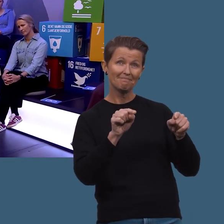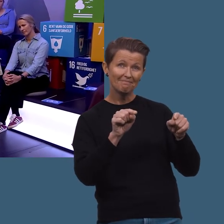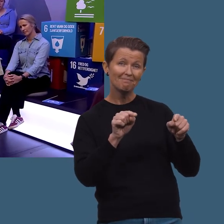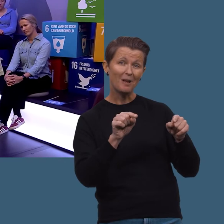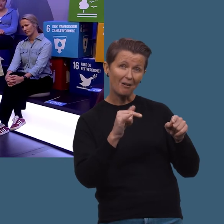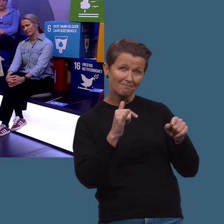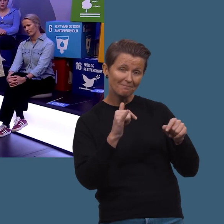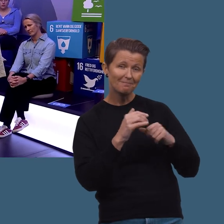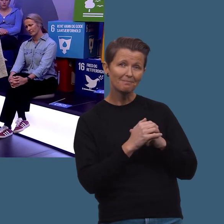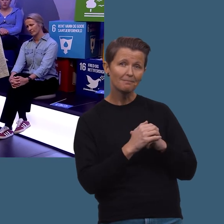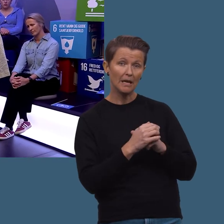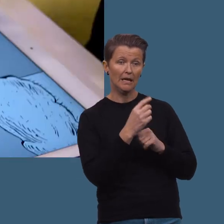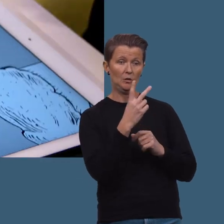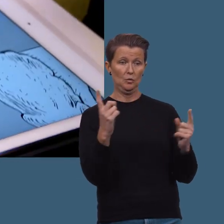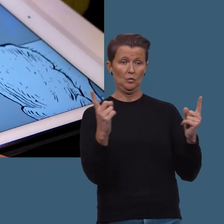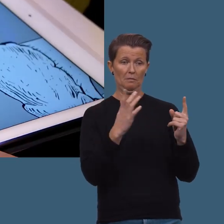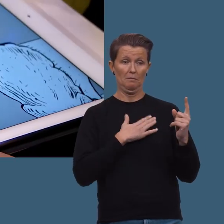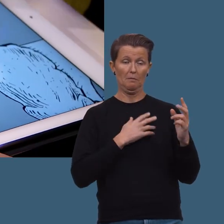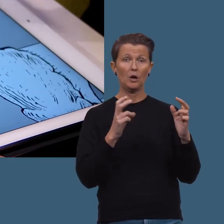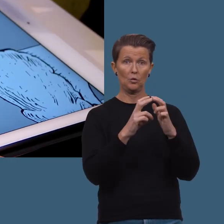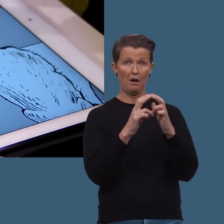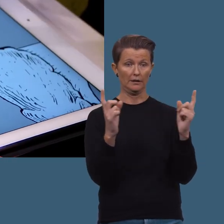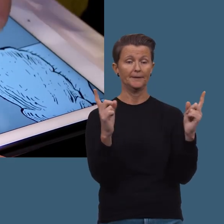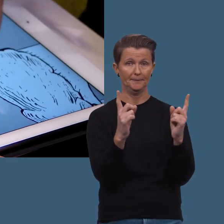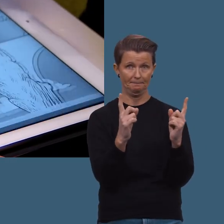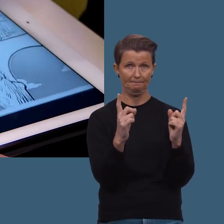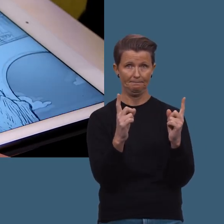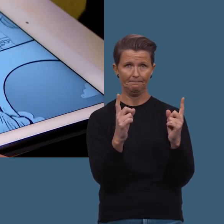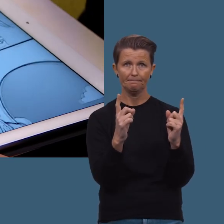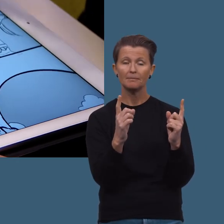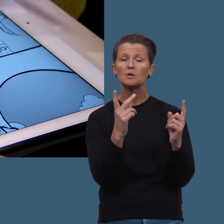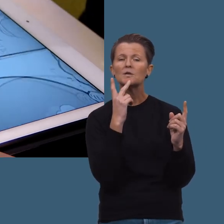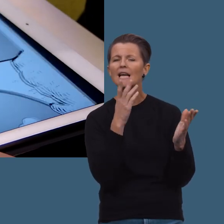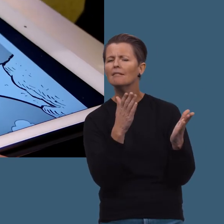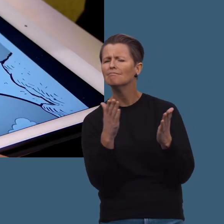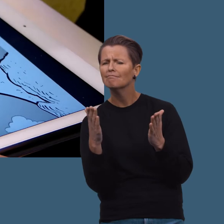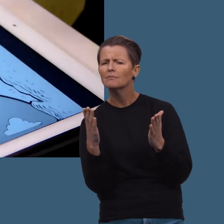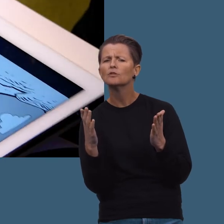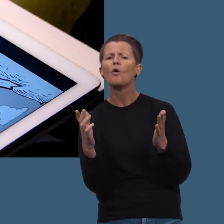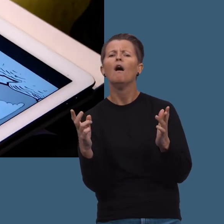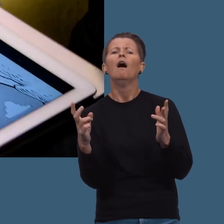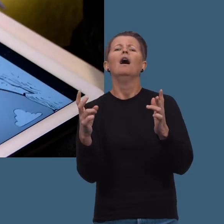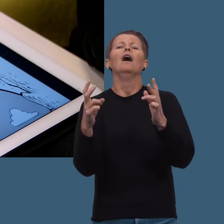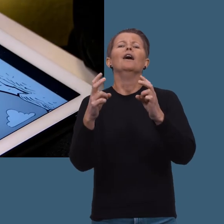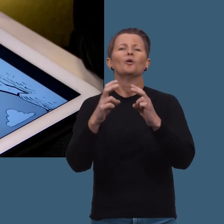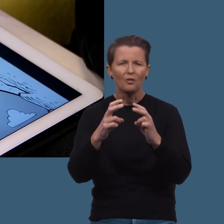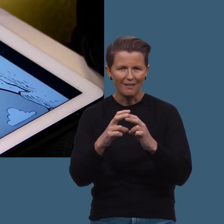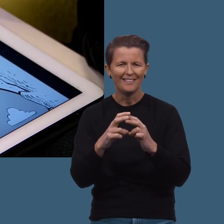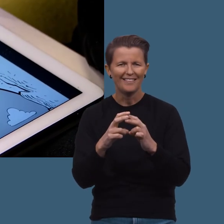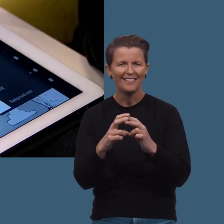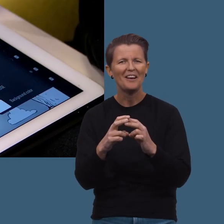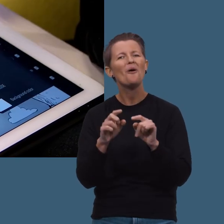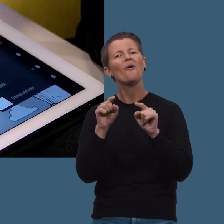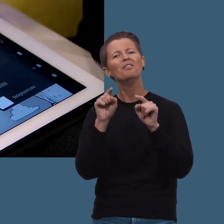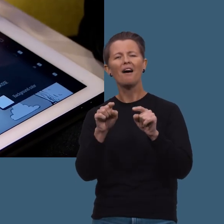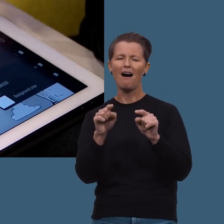to som vil ha kontakt. Og så skal vi se, så får du liksom kontakt der da. Og da blir